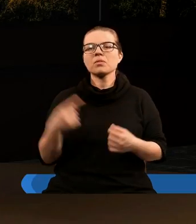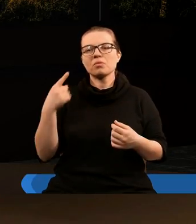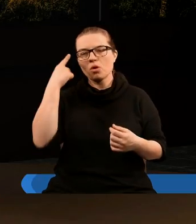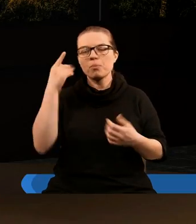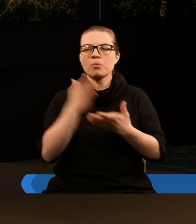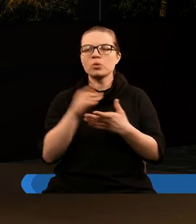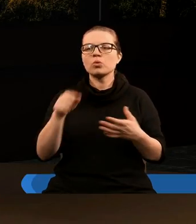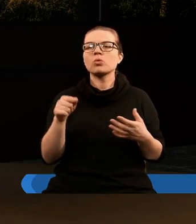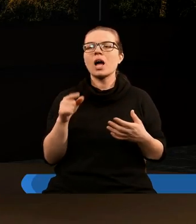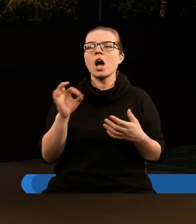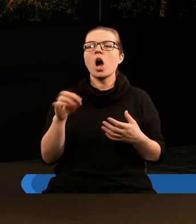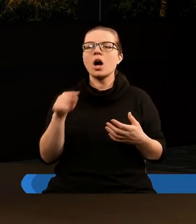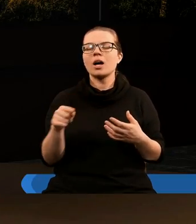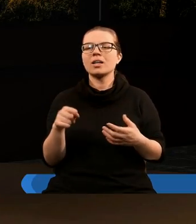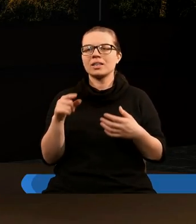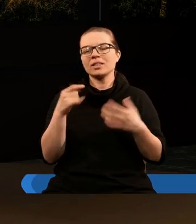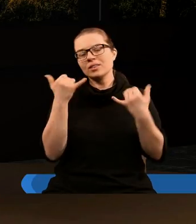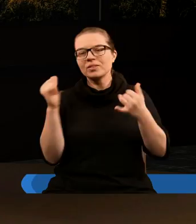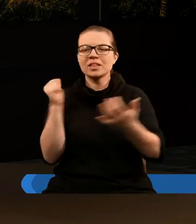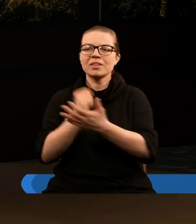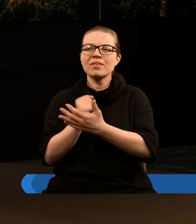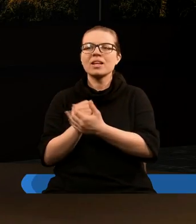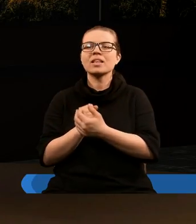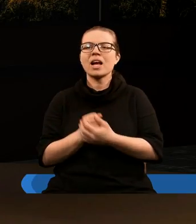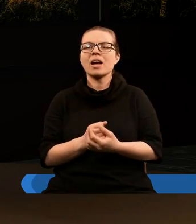Wspominaliśmy tutaj o kwestii militarnych,